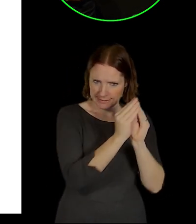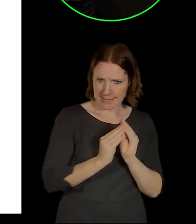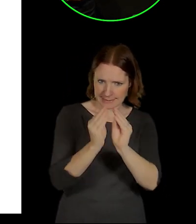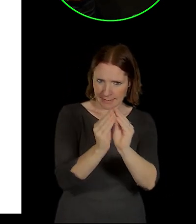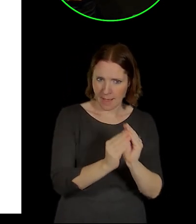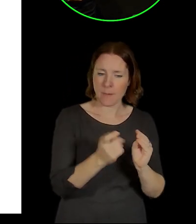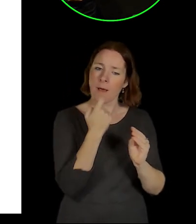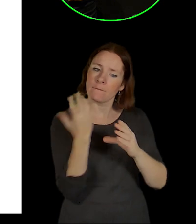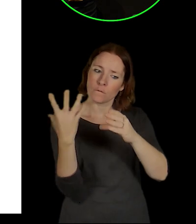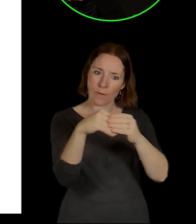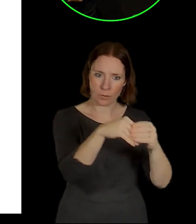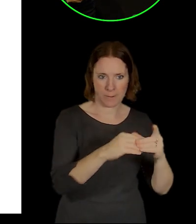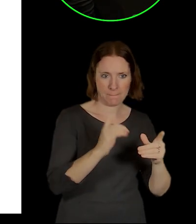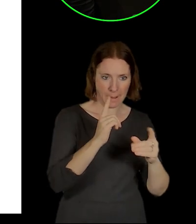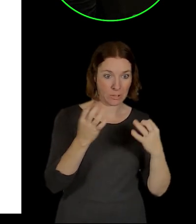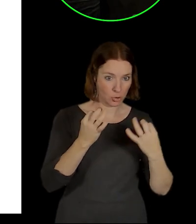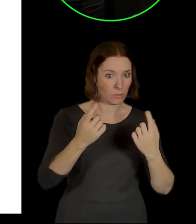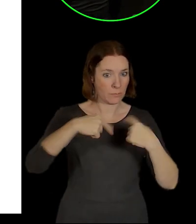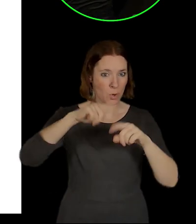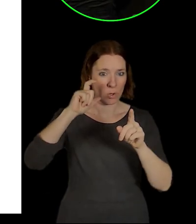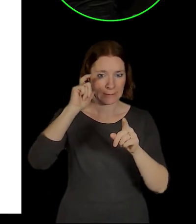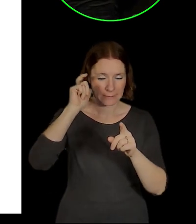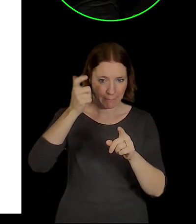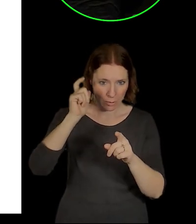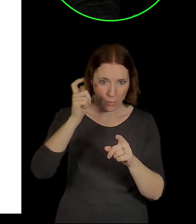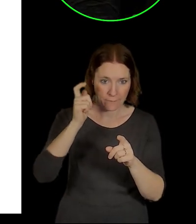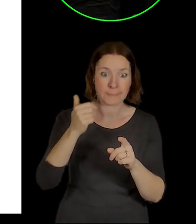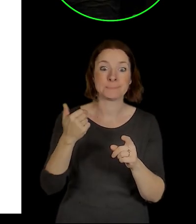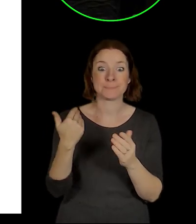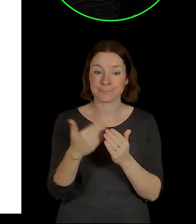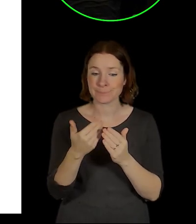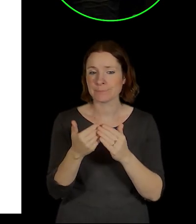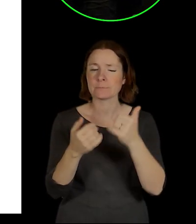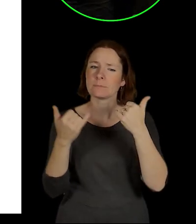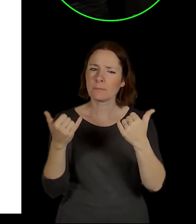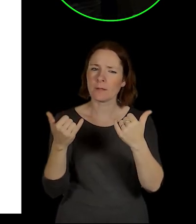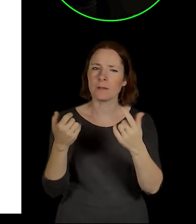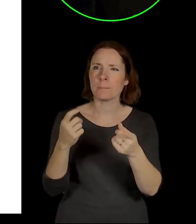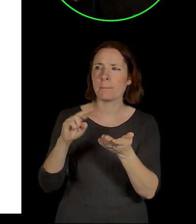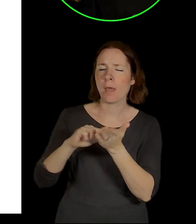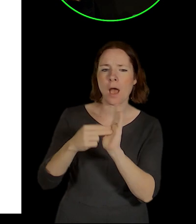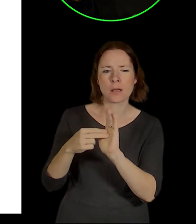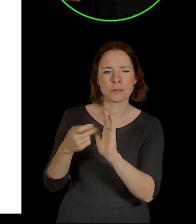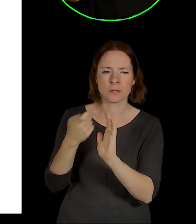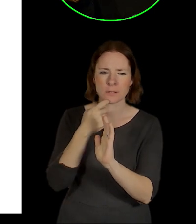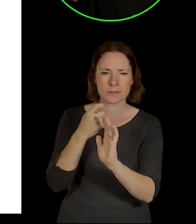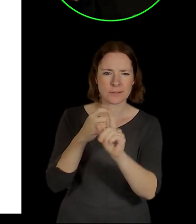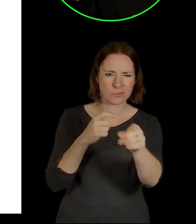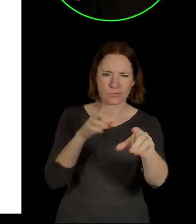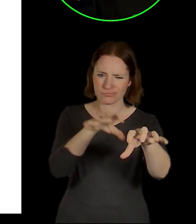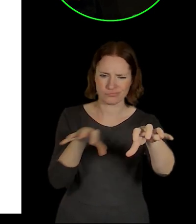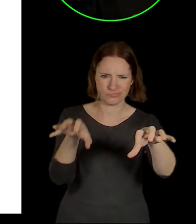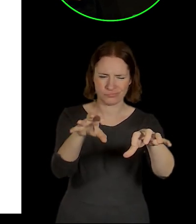participantů na terminálu Smíchov a jak vlastně teď ty systémy propojit a jak je udělat